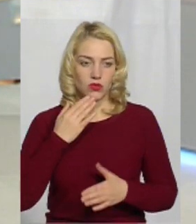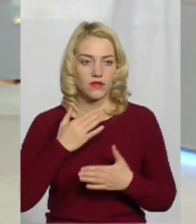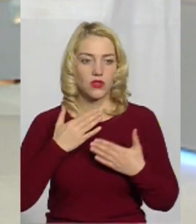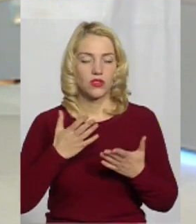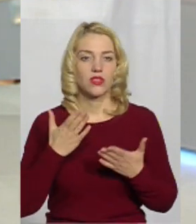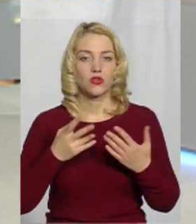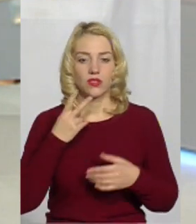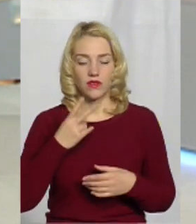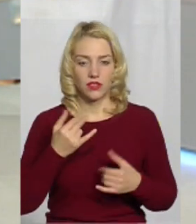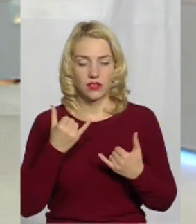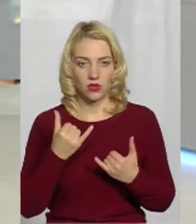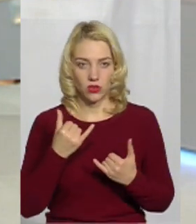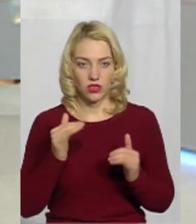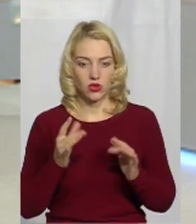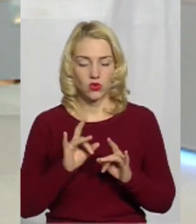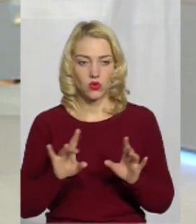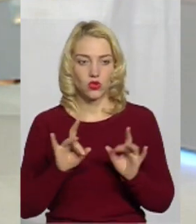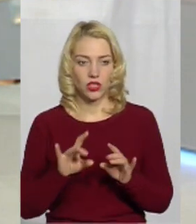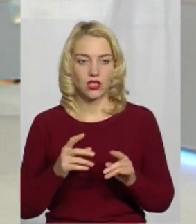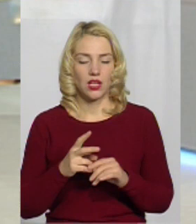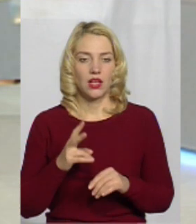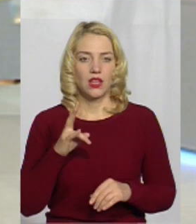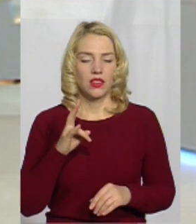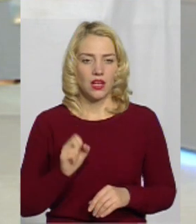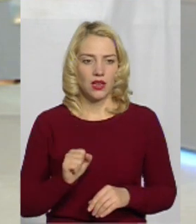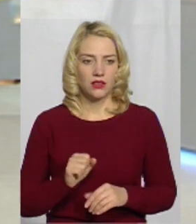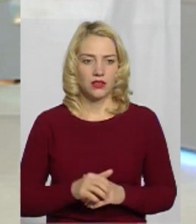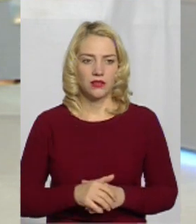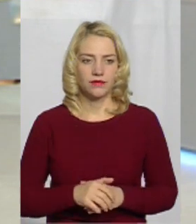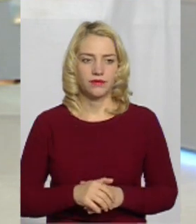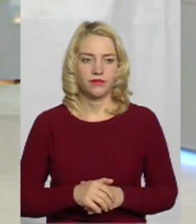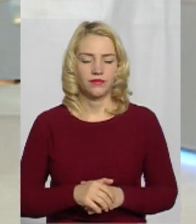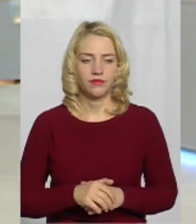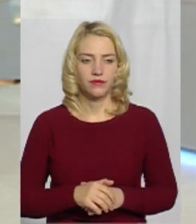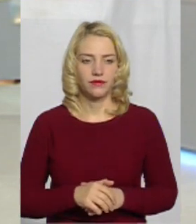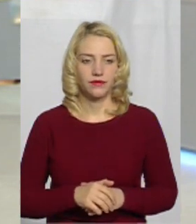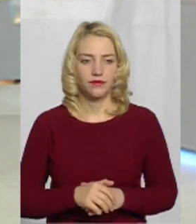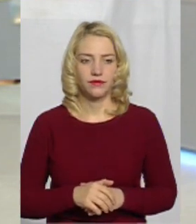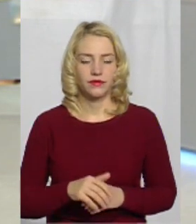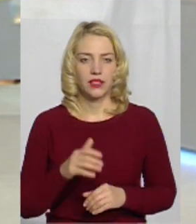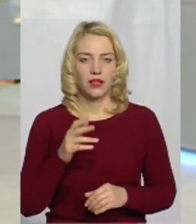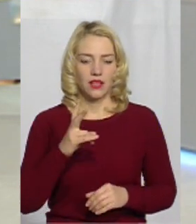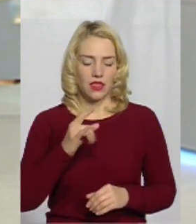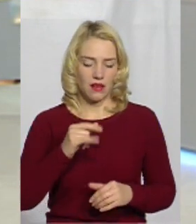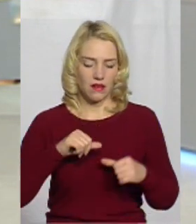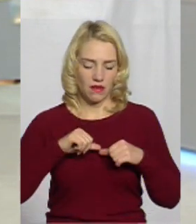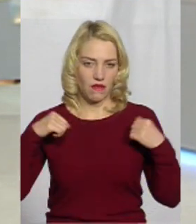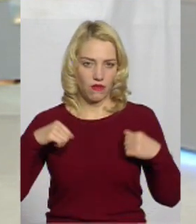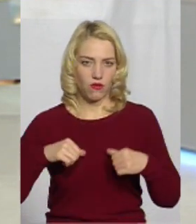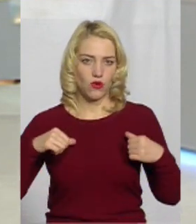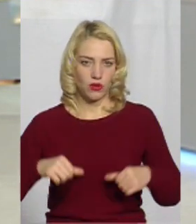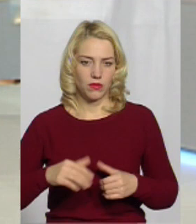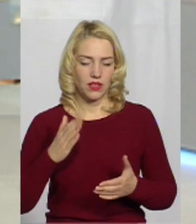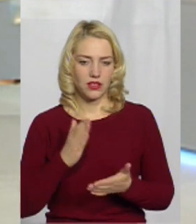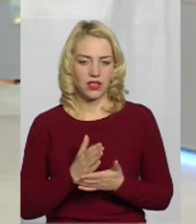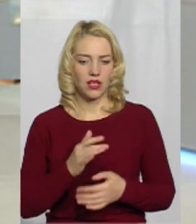дивилися тільки що сюжет, на формі якраз працівників бригади, їх є номер телефона 709